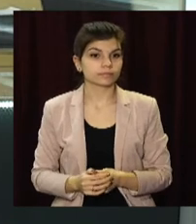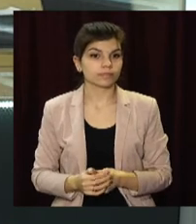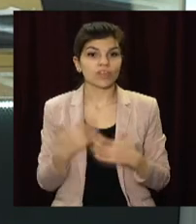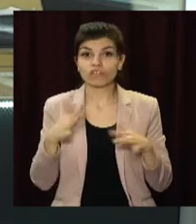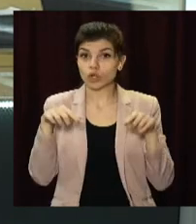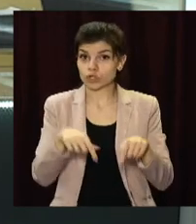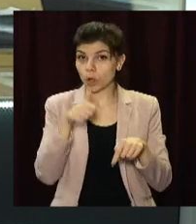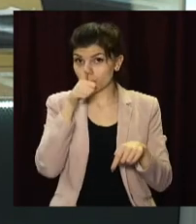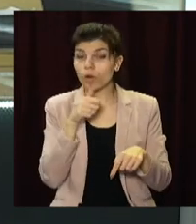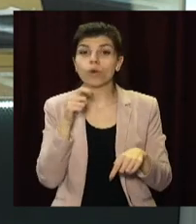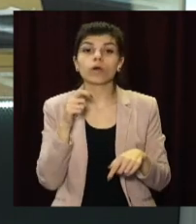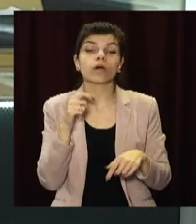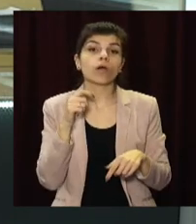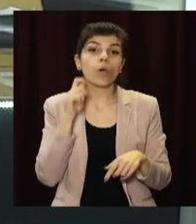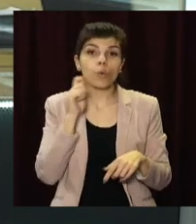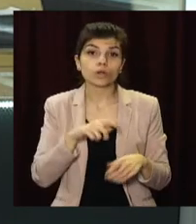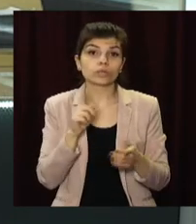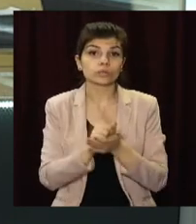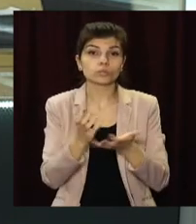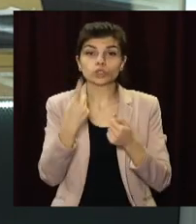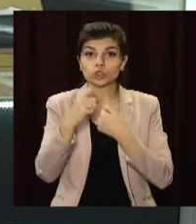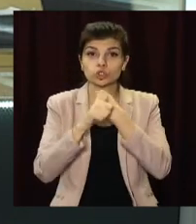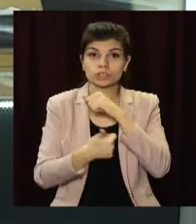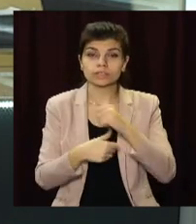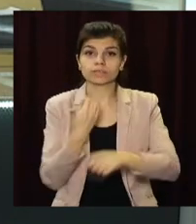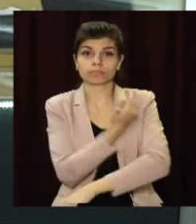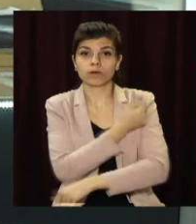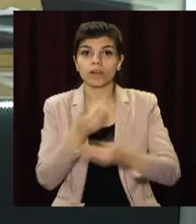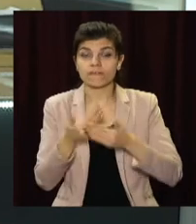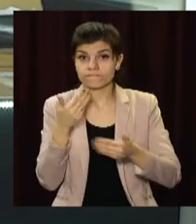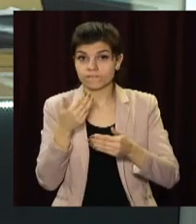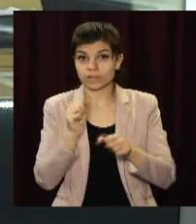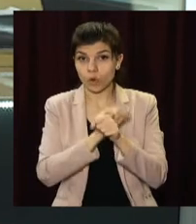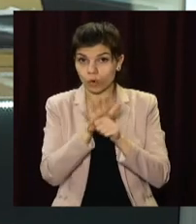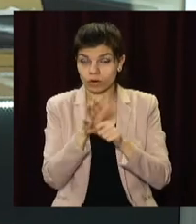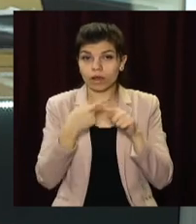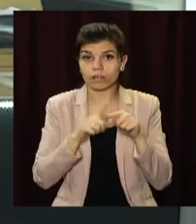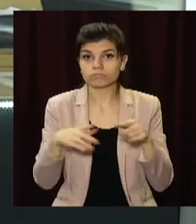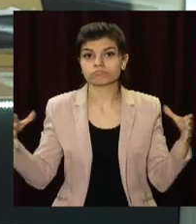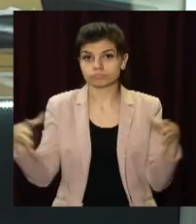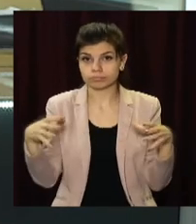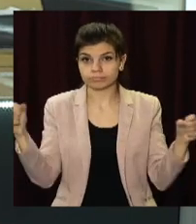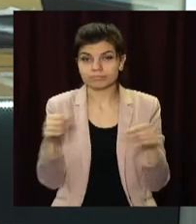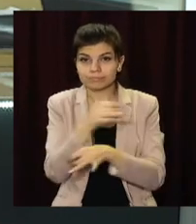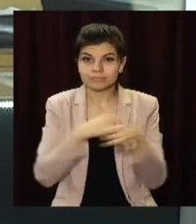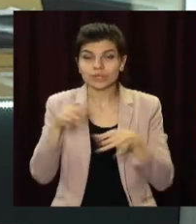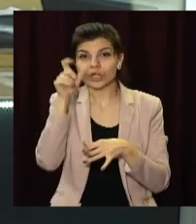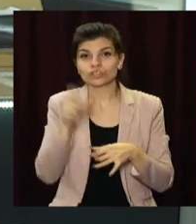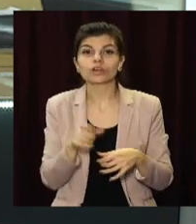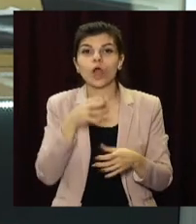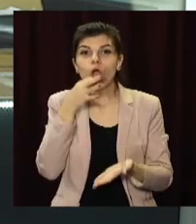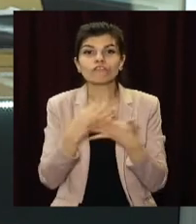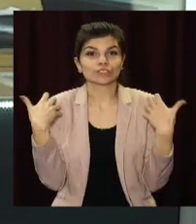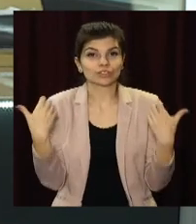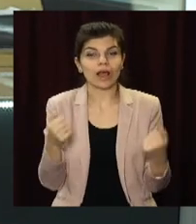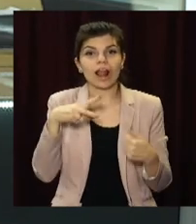Вже цього місяця Україна має отримати 116 тисяч доз вакцин від ковіду. Про це на брифінгу розповів головний санітарний лікар України